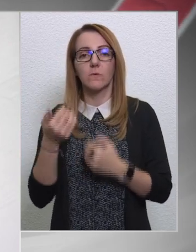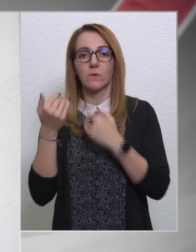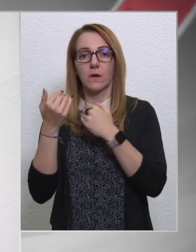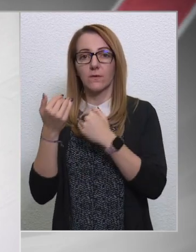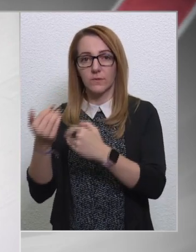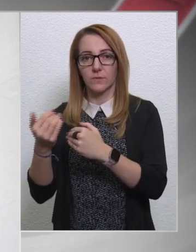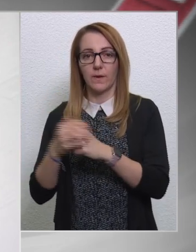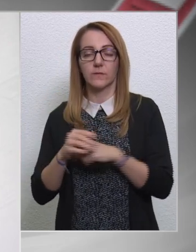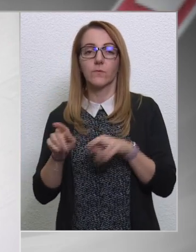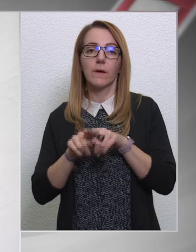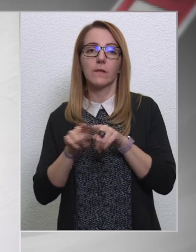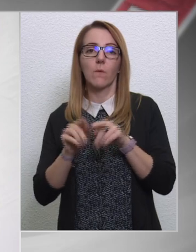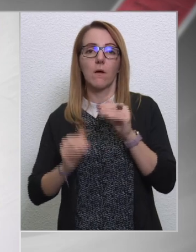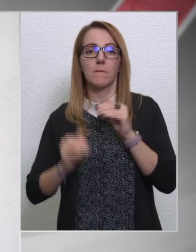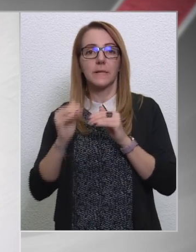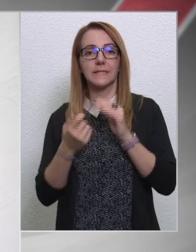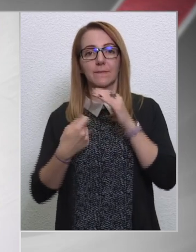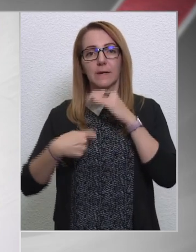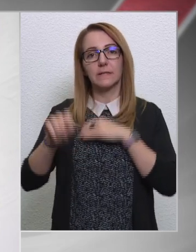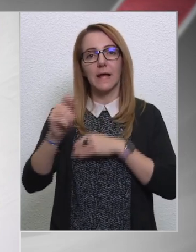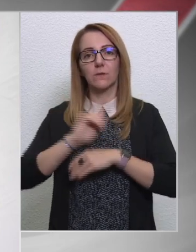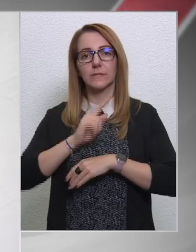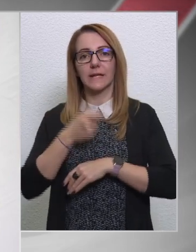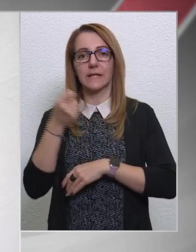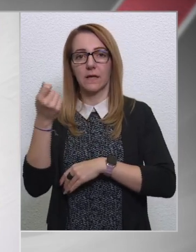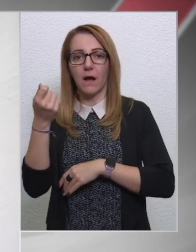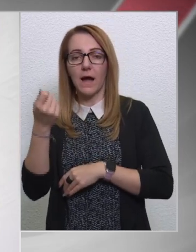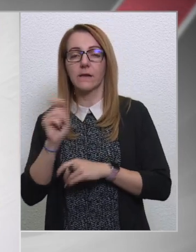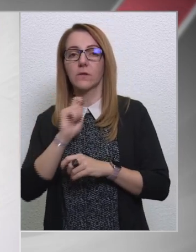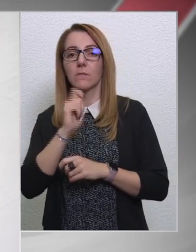köszönhetően, olyan mértékben drágult meg az energiára,